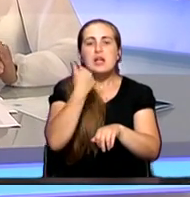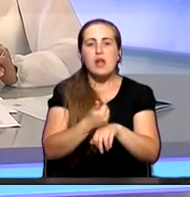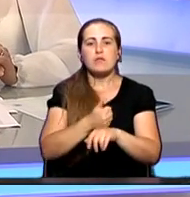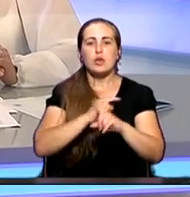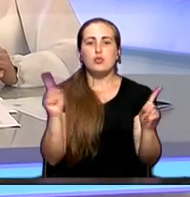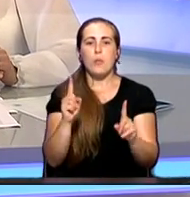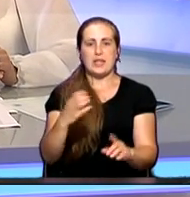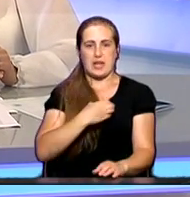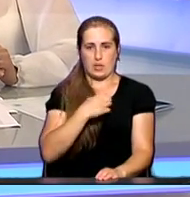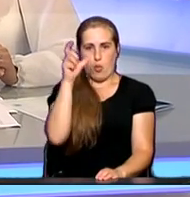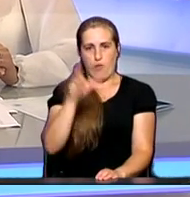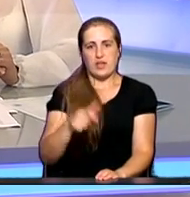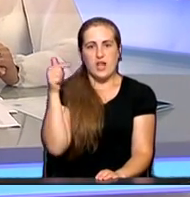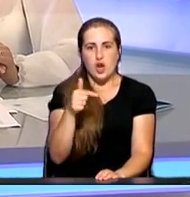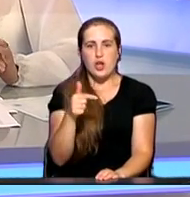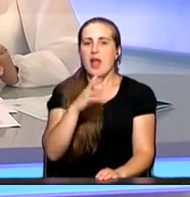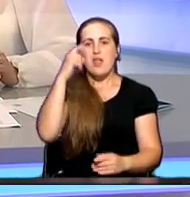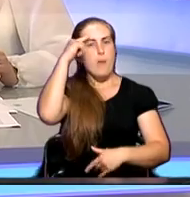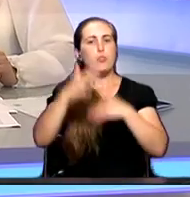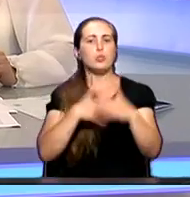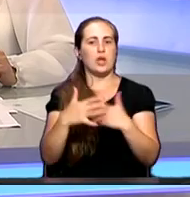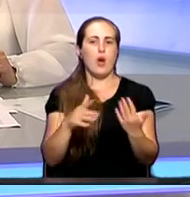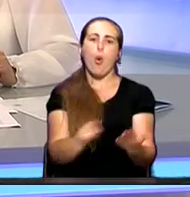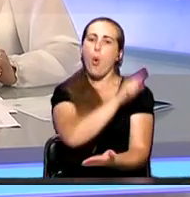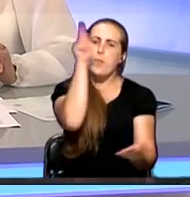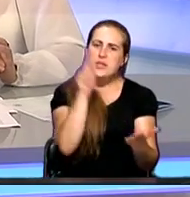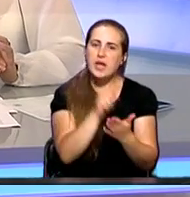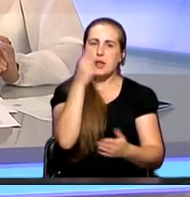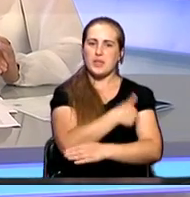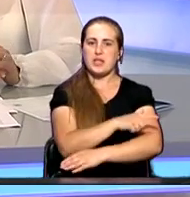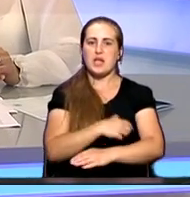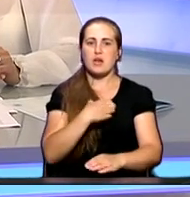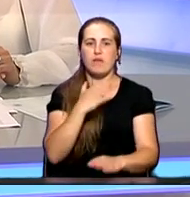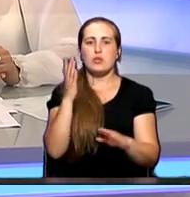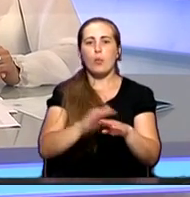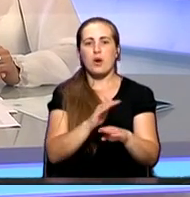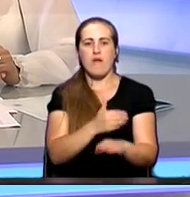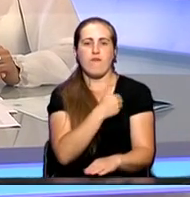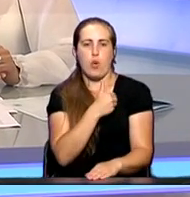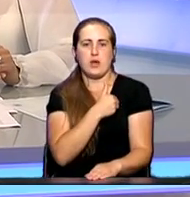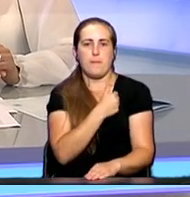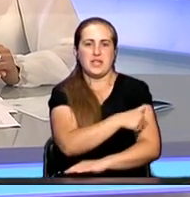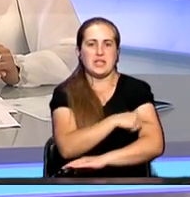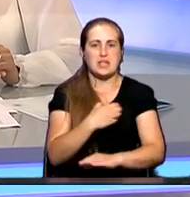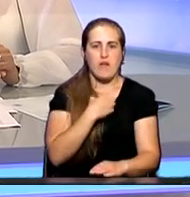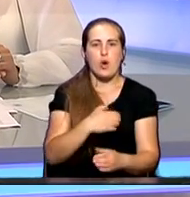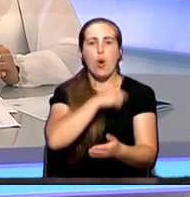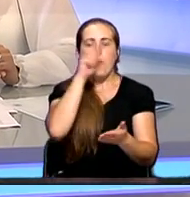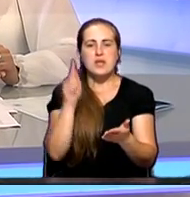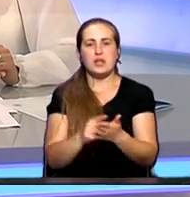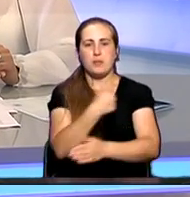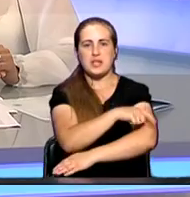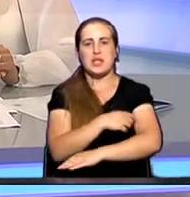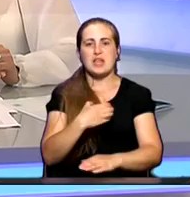застрахованные граждане не путали обязательное медицинское страхование с добровольным медицинским страхованием. Обязательное медицинское